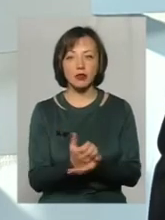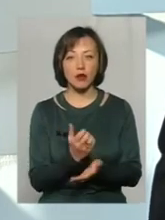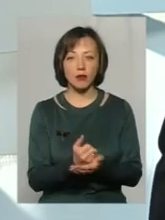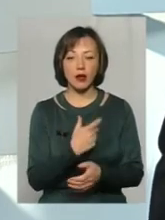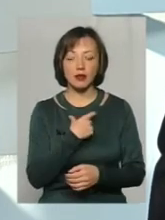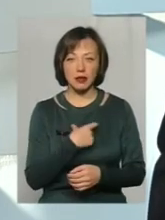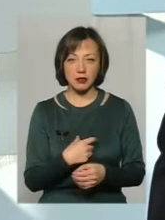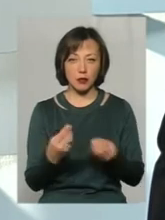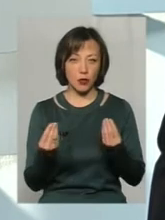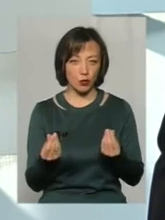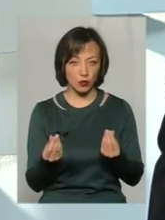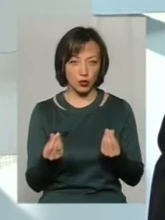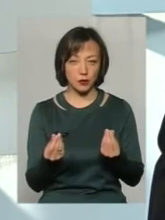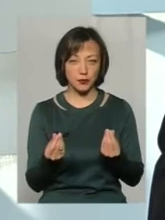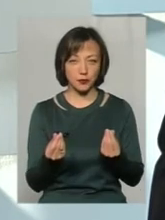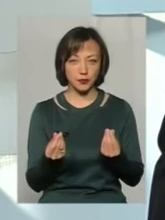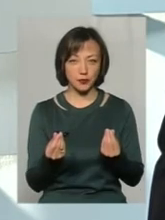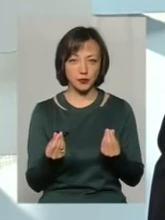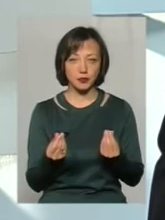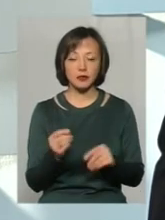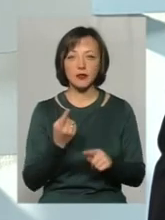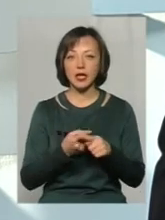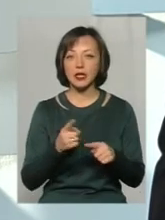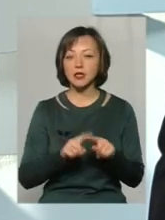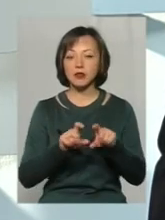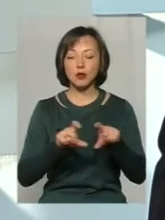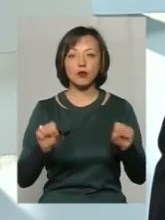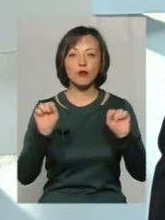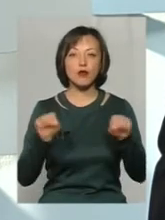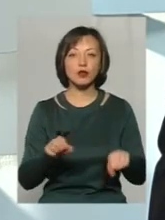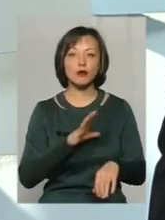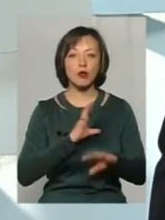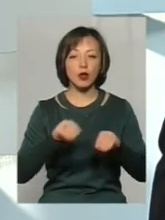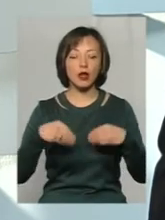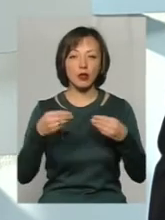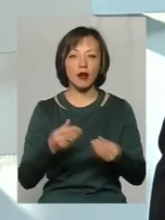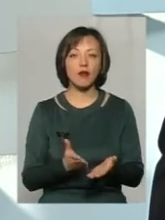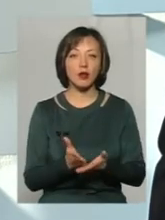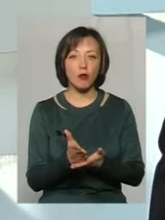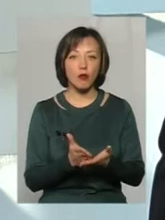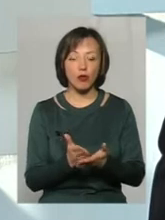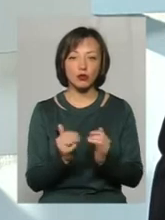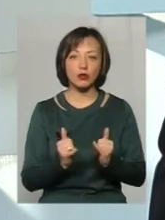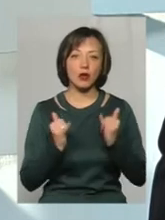на себе кошти. Щоб на цій споруді можна було надавати послуги для